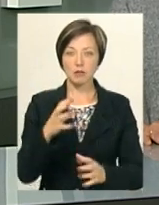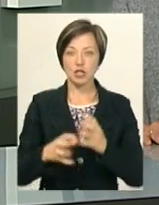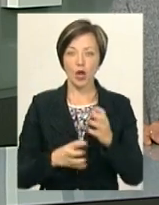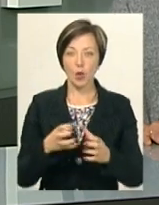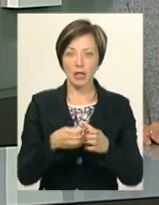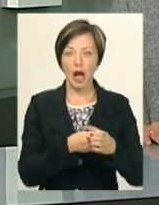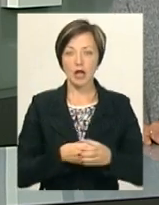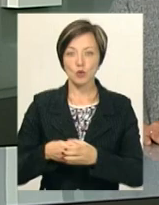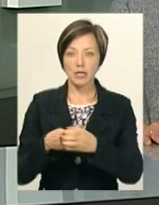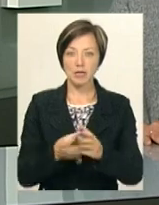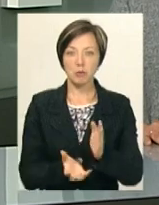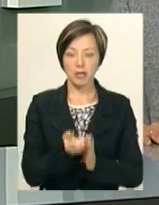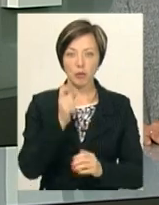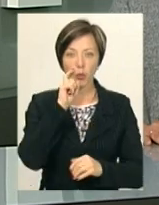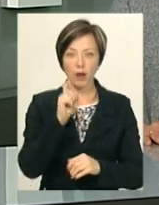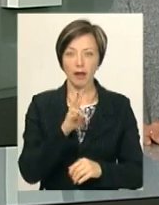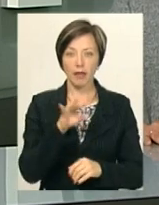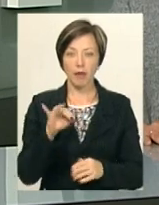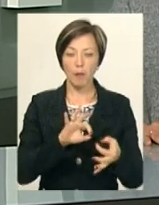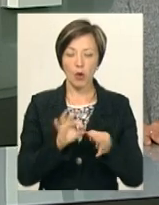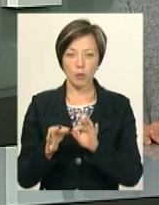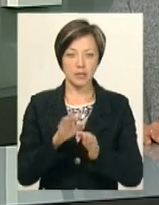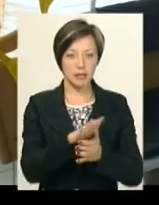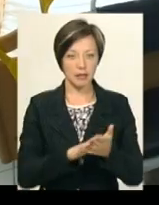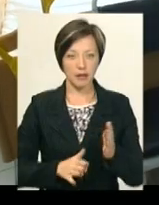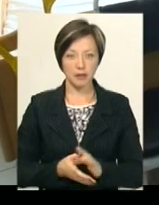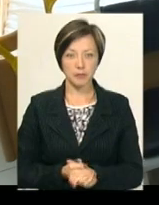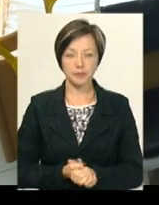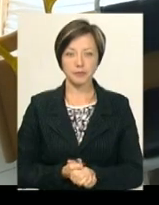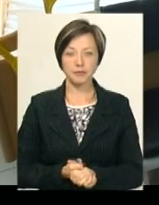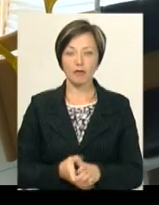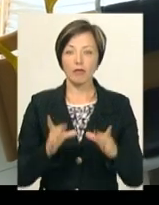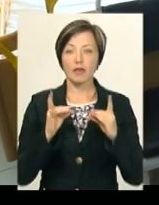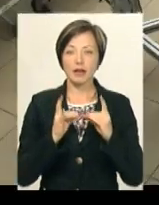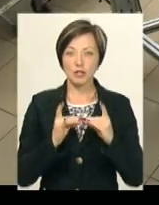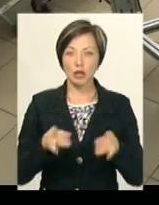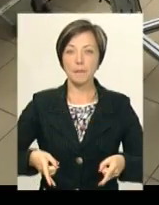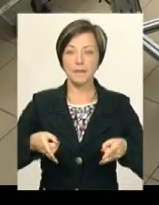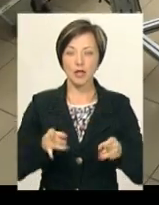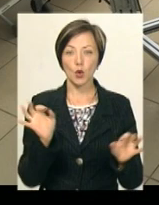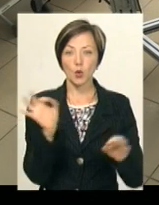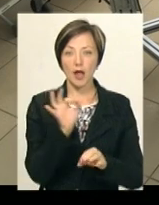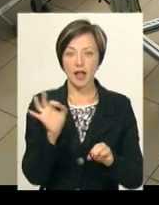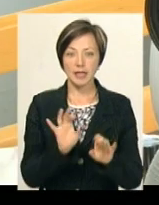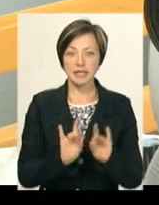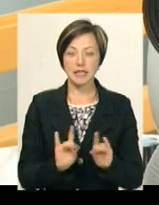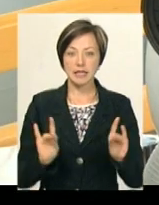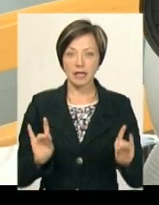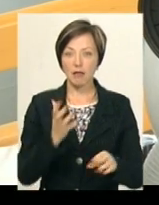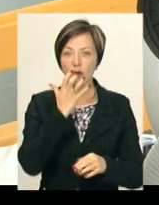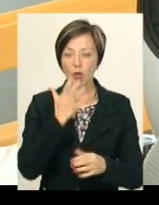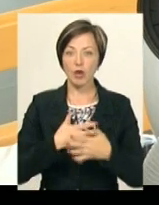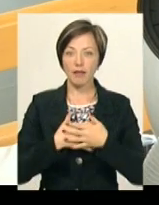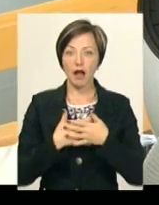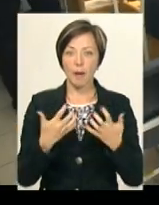асоціація підтримки України». Подробиці далі. Ліжка, милиці, туалетні стільці і наркозно-дихальний